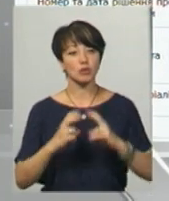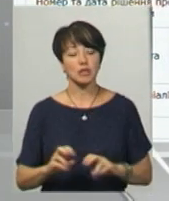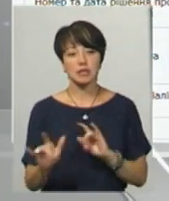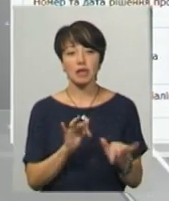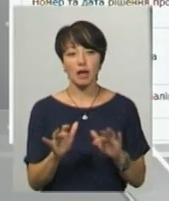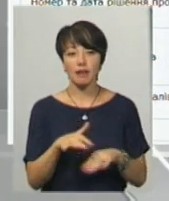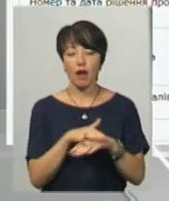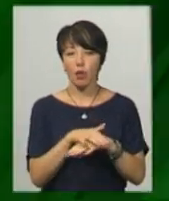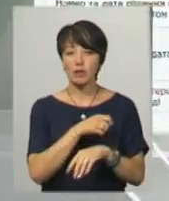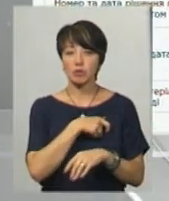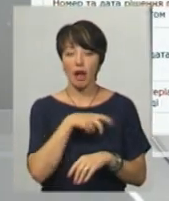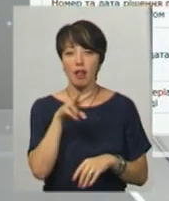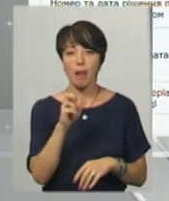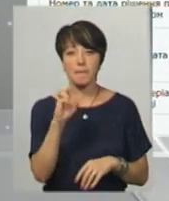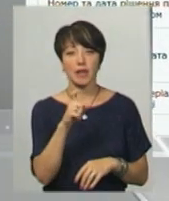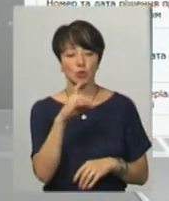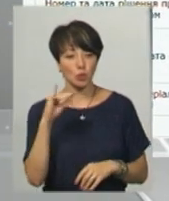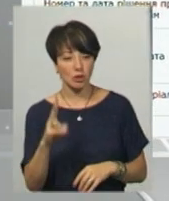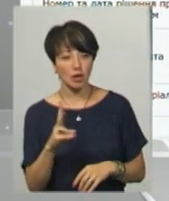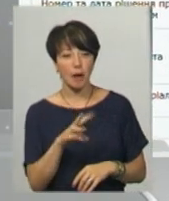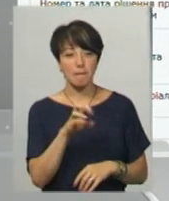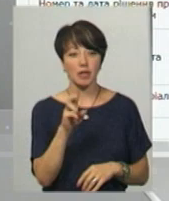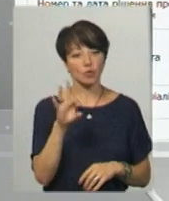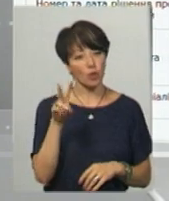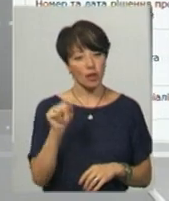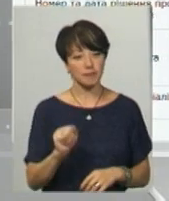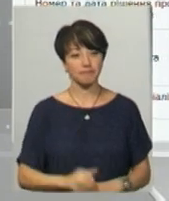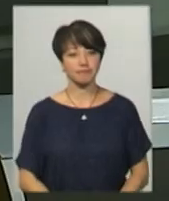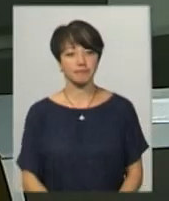діяльність народного депутата Сергія Лабазюка та Романа Мацоли.